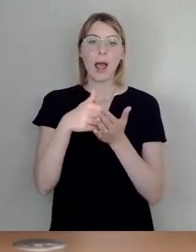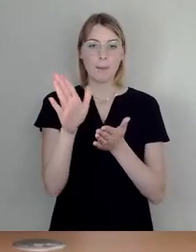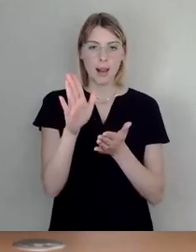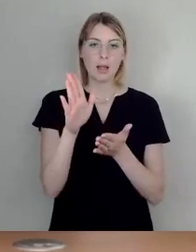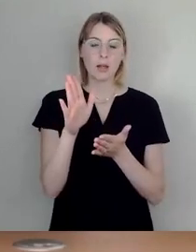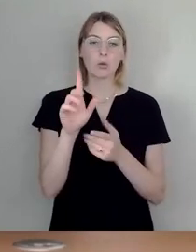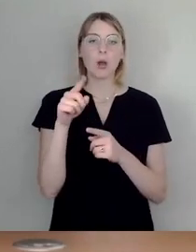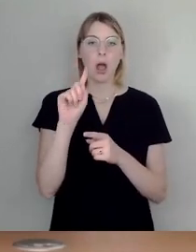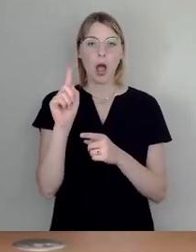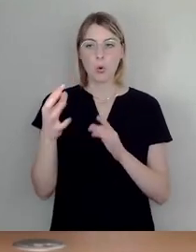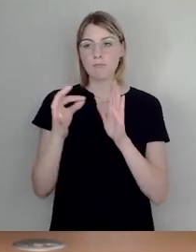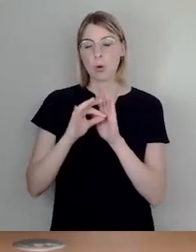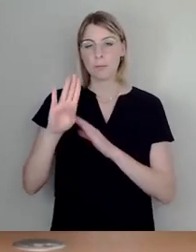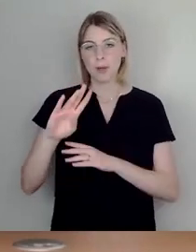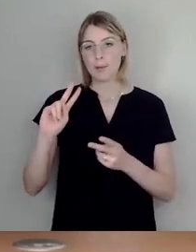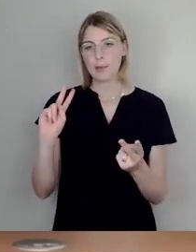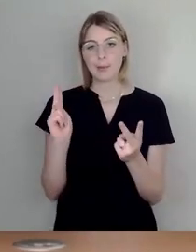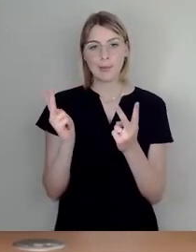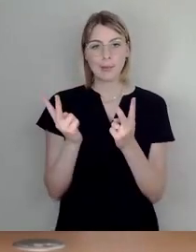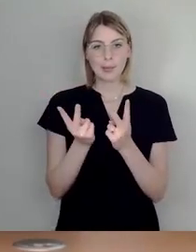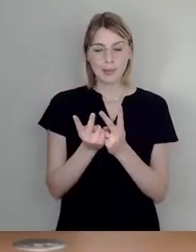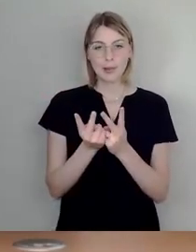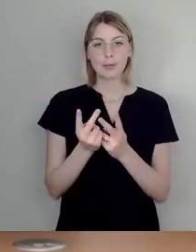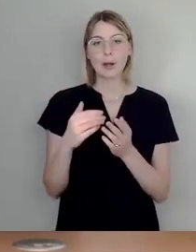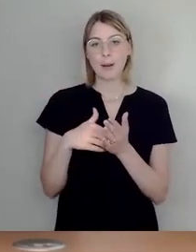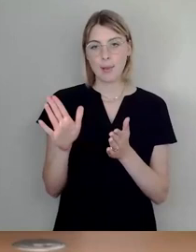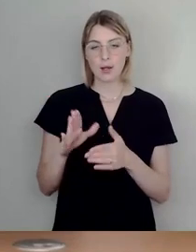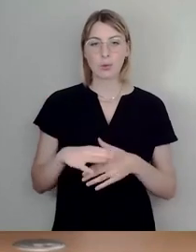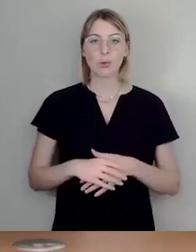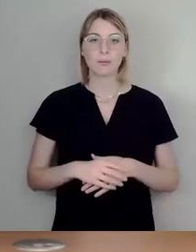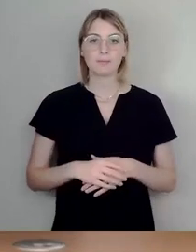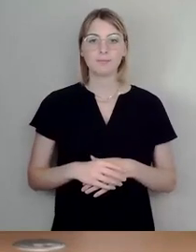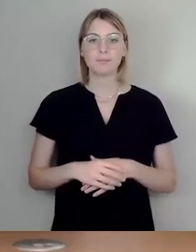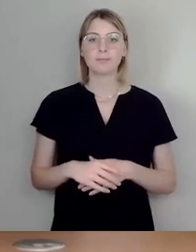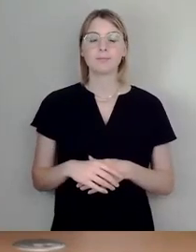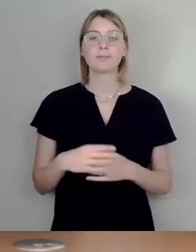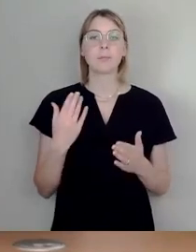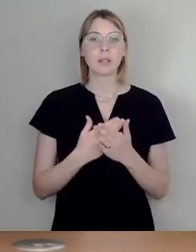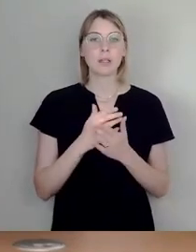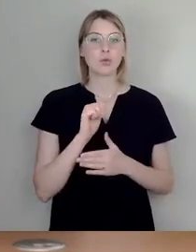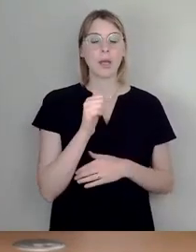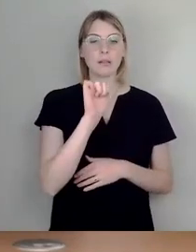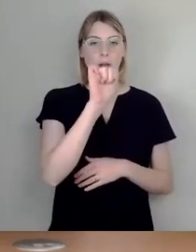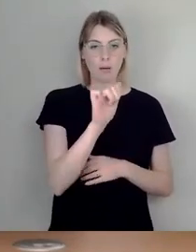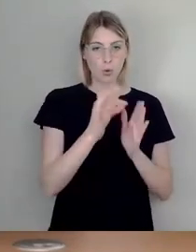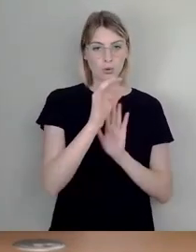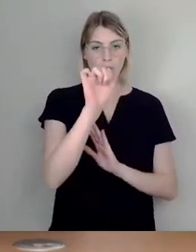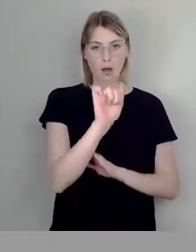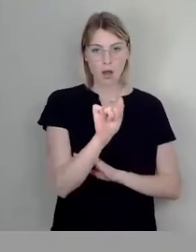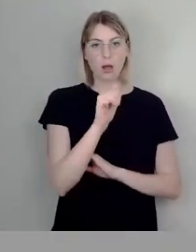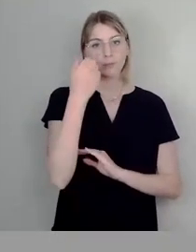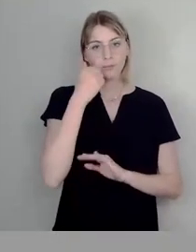B. Wer hier zustimmt, würde ablehnen. Ich rufe deshalb zuerst Punkt A auf und bitte um das Stimmzeichen.